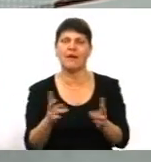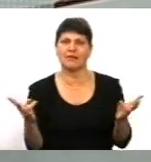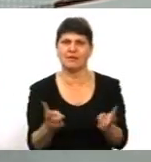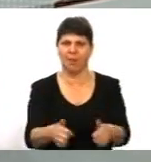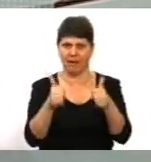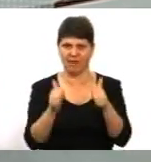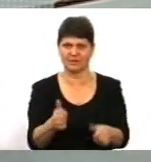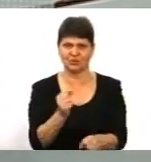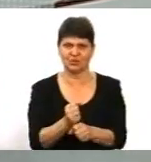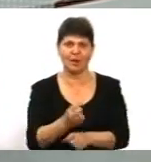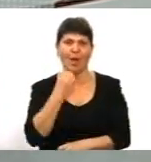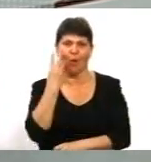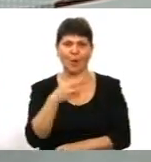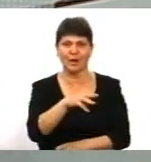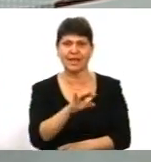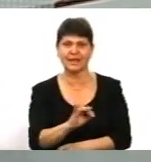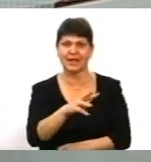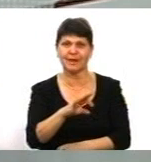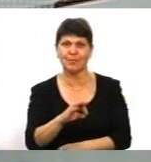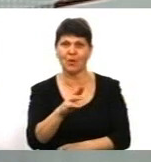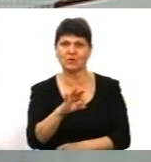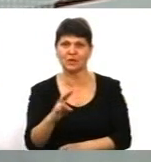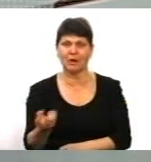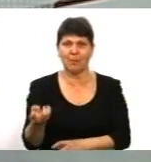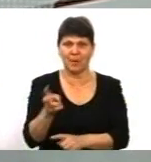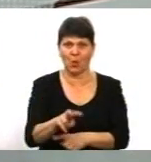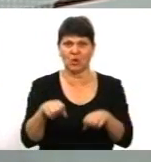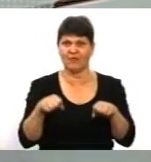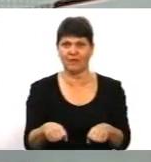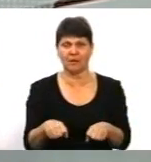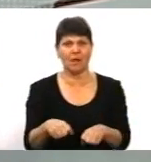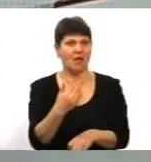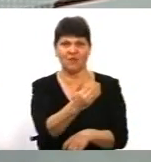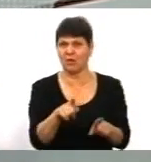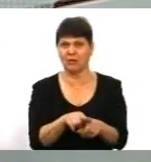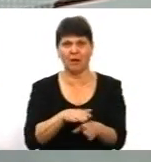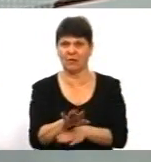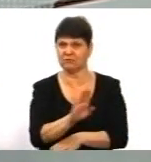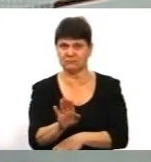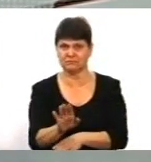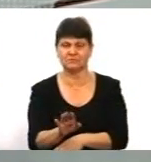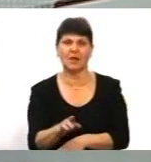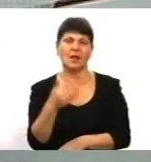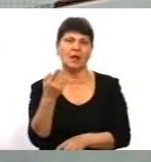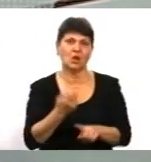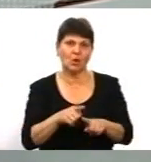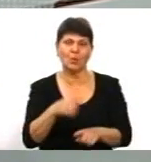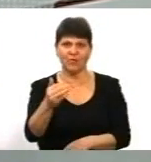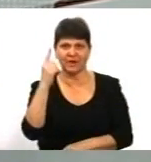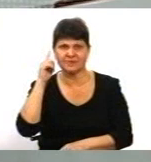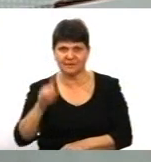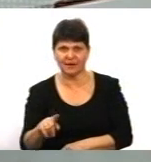Коли Тимошенко приходить до влади, чомусь класно так не робить. Тому, ви знаєте, те, що